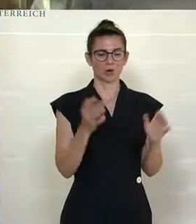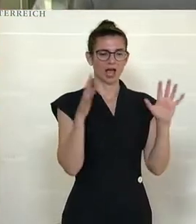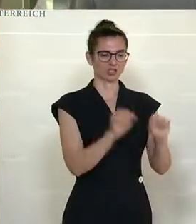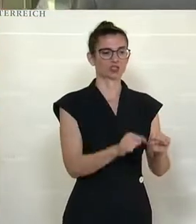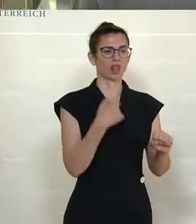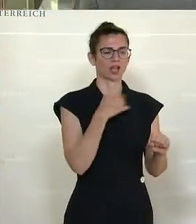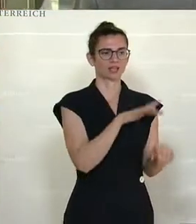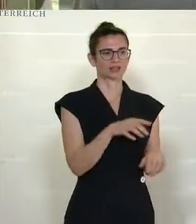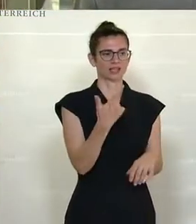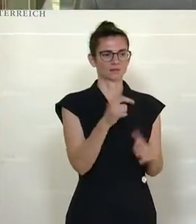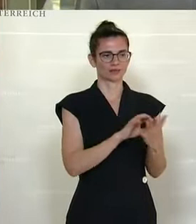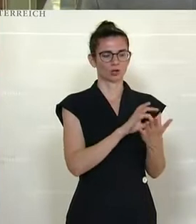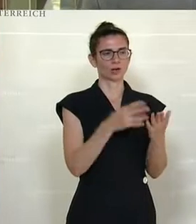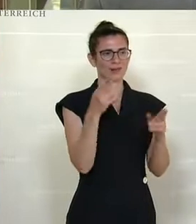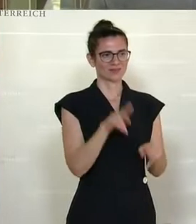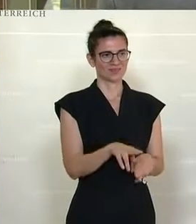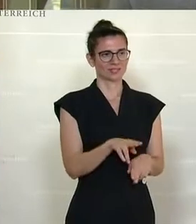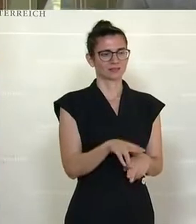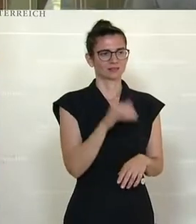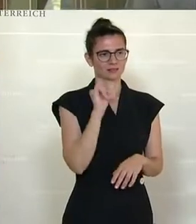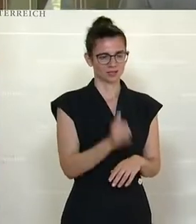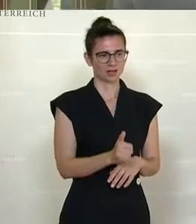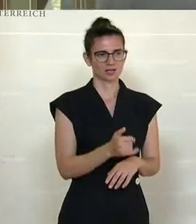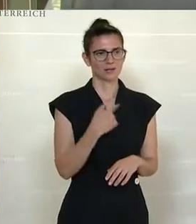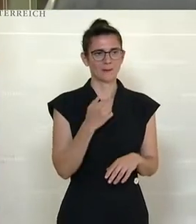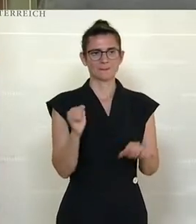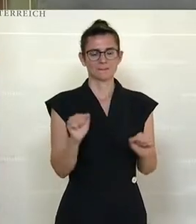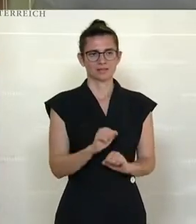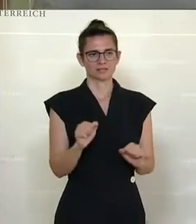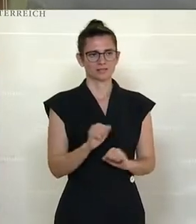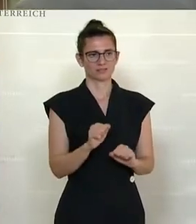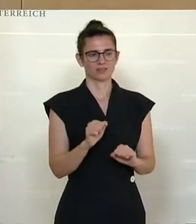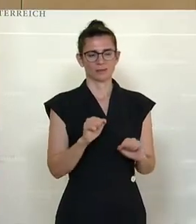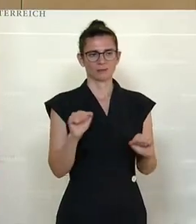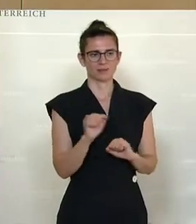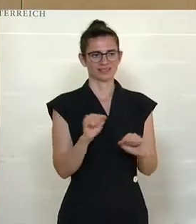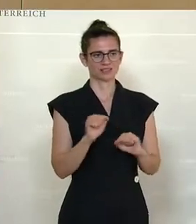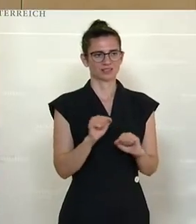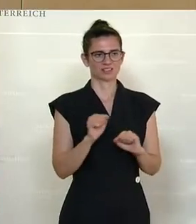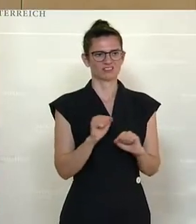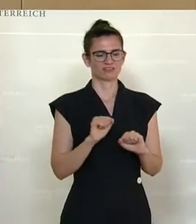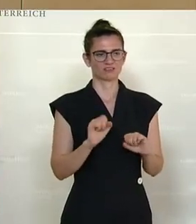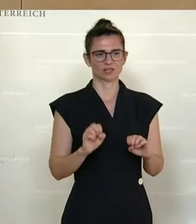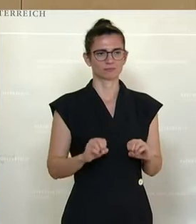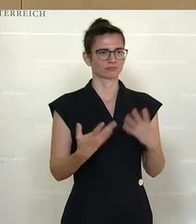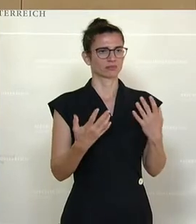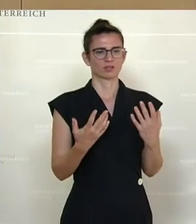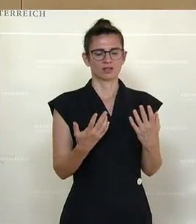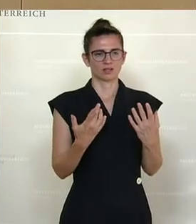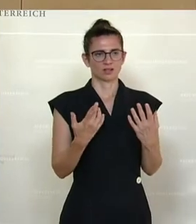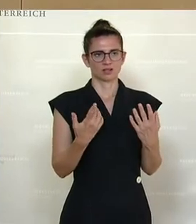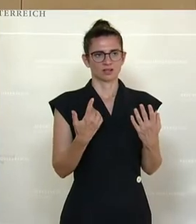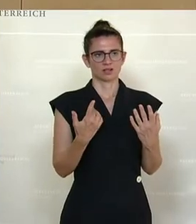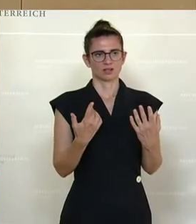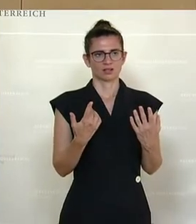November in Wien natürlich ein massives Ereignis war, das uns alle sehr, sehr bewegt hat.